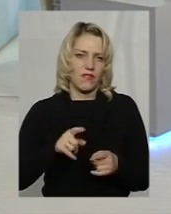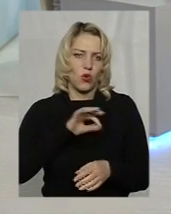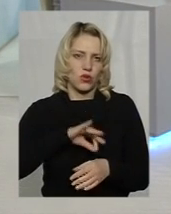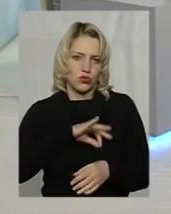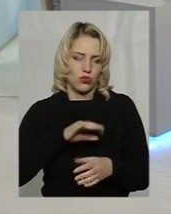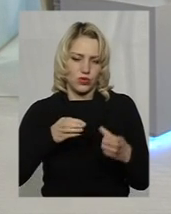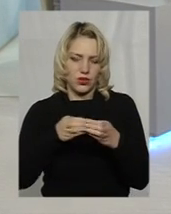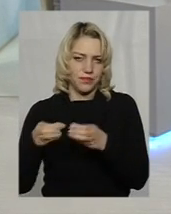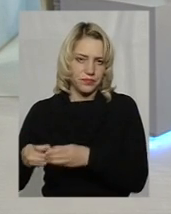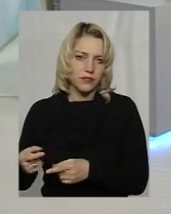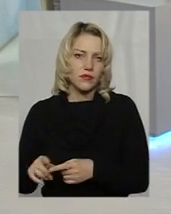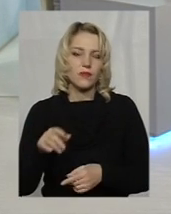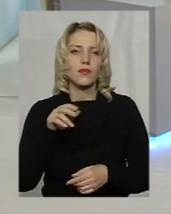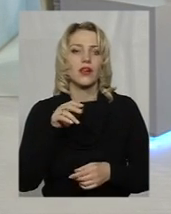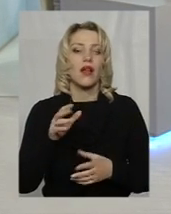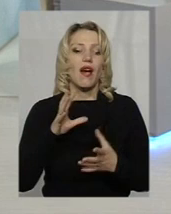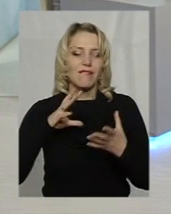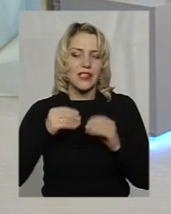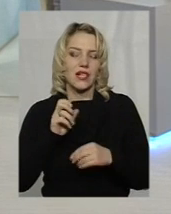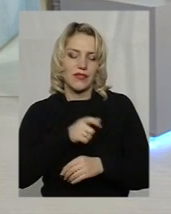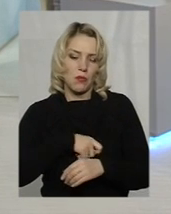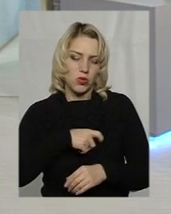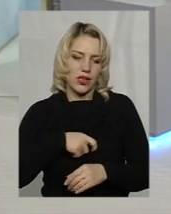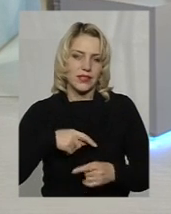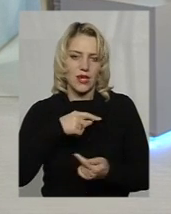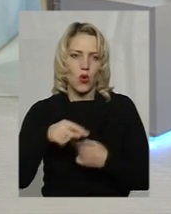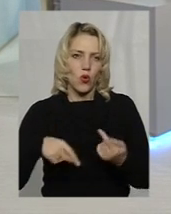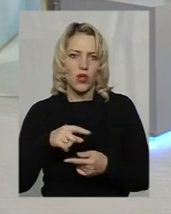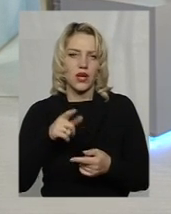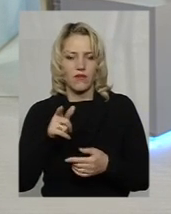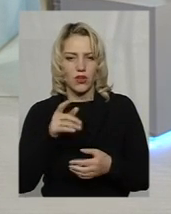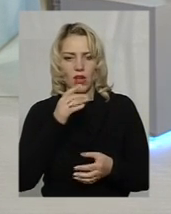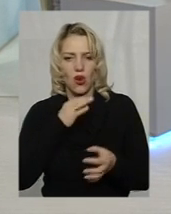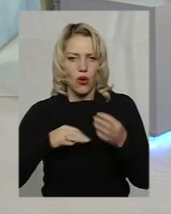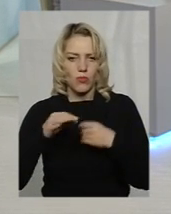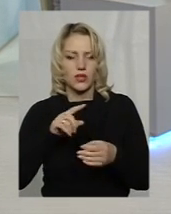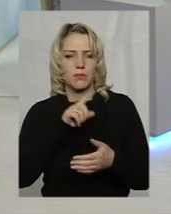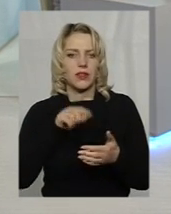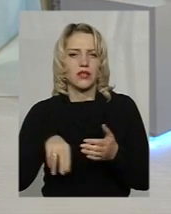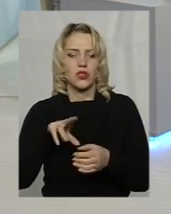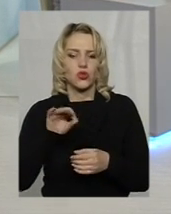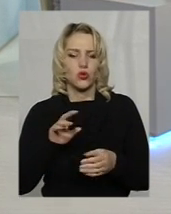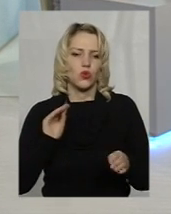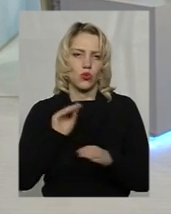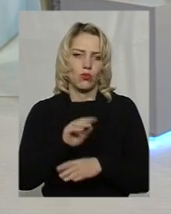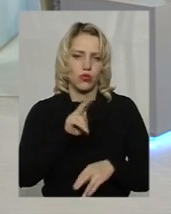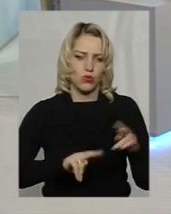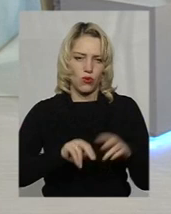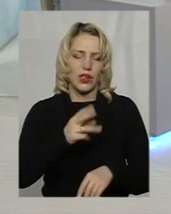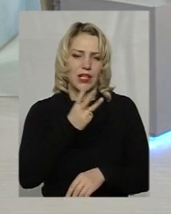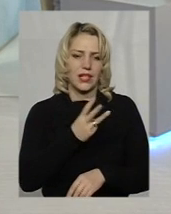А взагалі, в депутатських колах, як часто обговорюєте питання, зокрема, щодо добудови 3-го і 4-го енергоблоків?